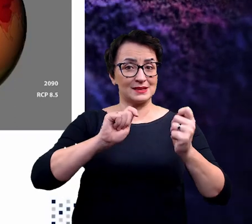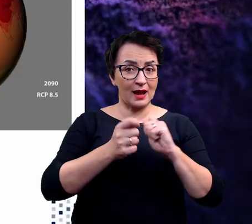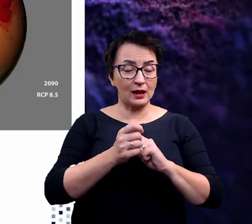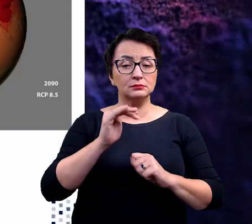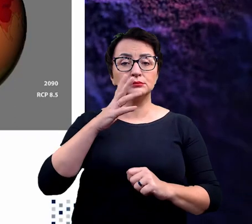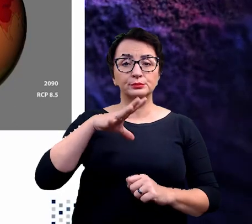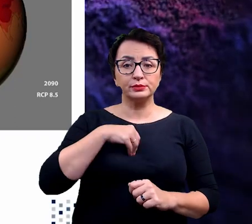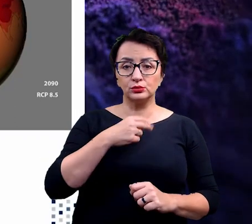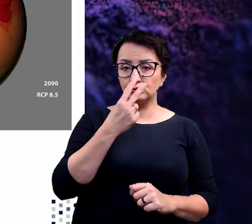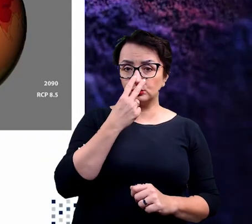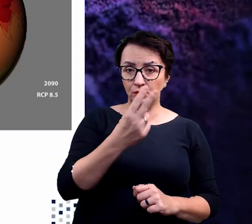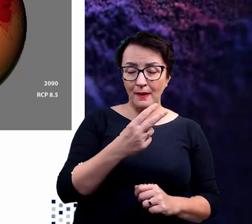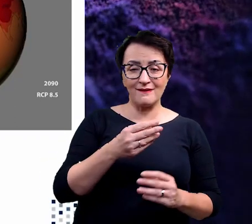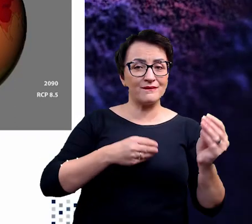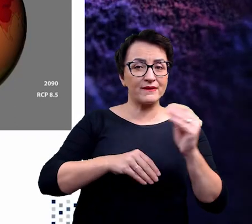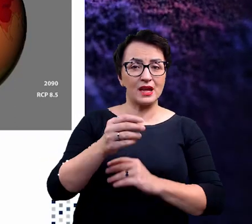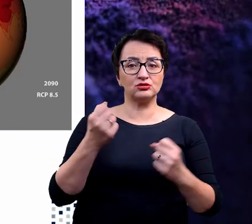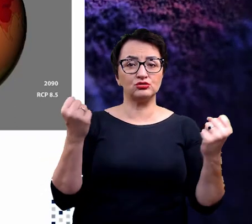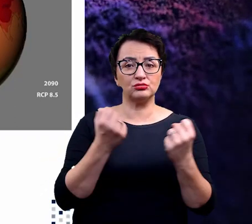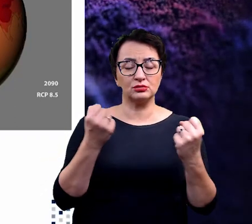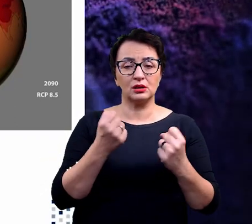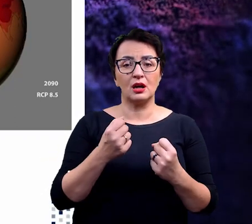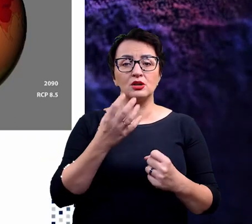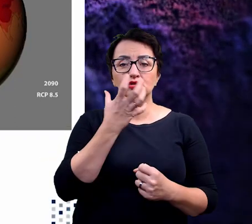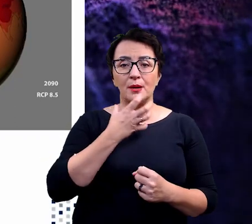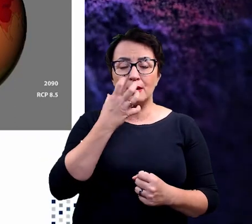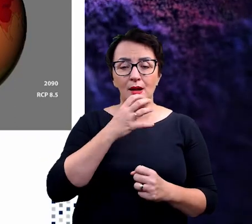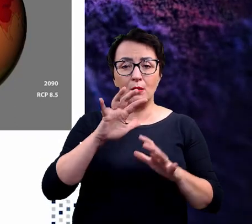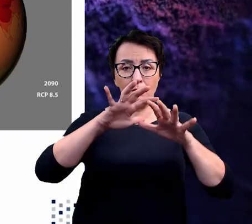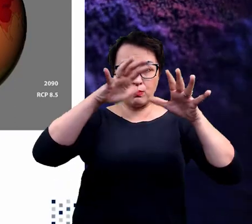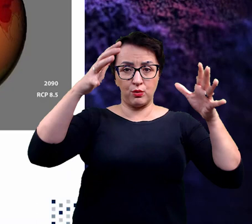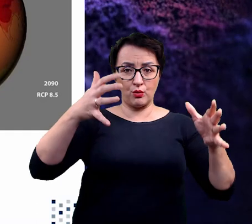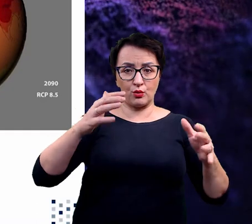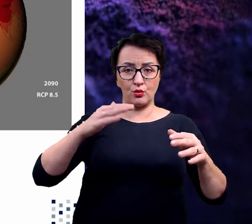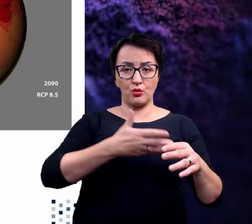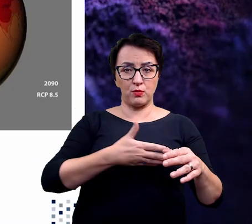ocieplenie najsilniej zaznacza się na półkuli północnej, a w szczególności w Arktyce.